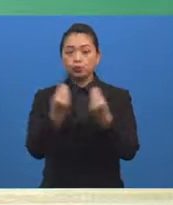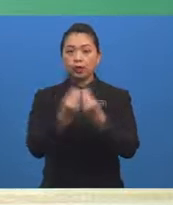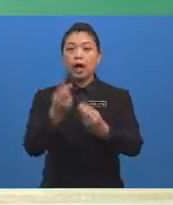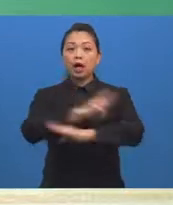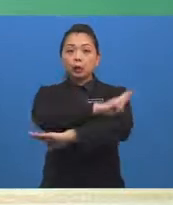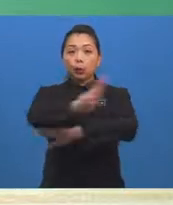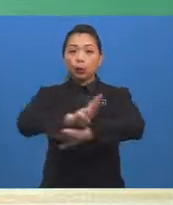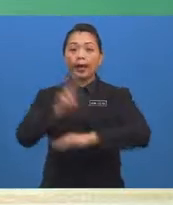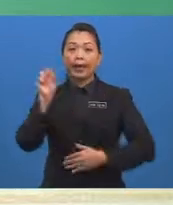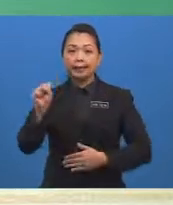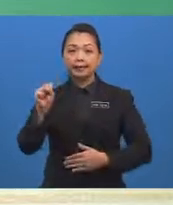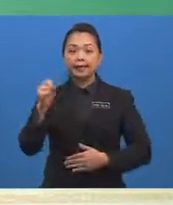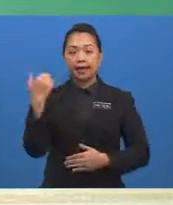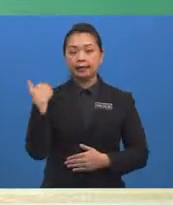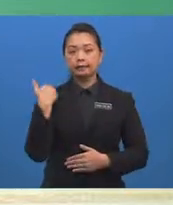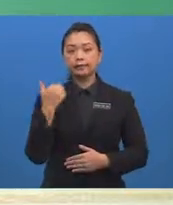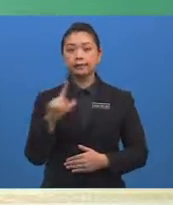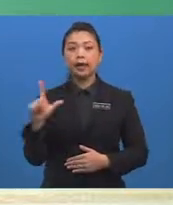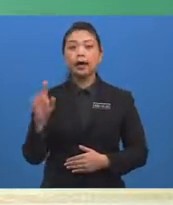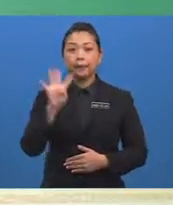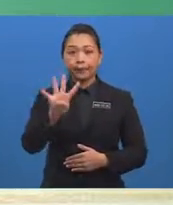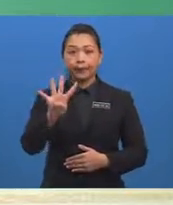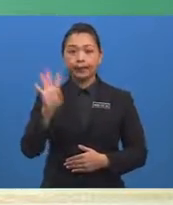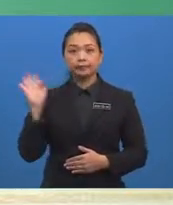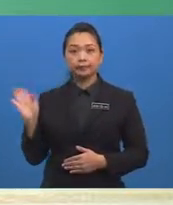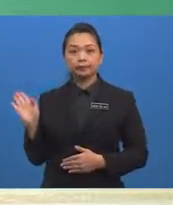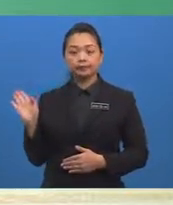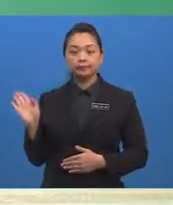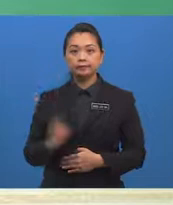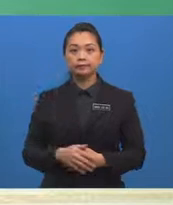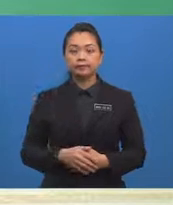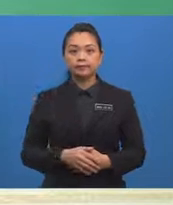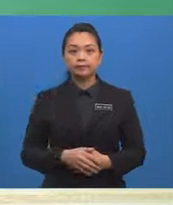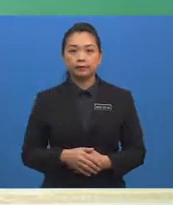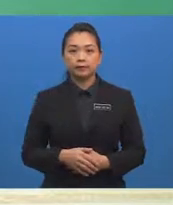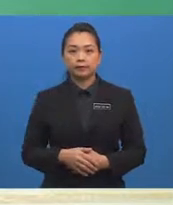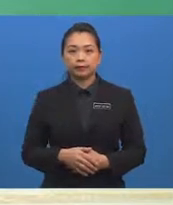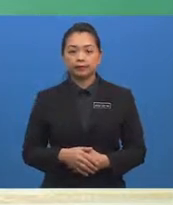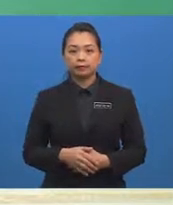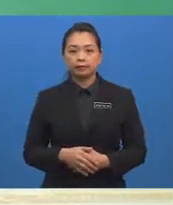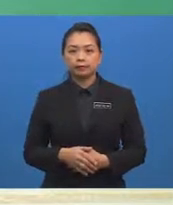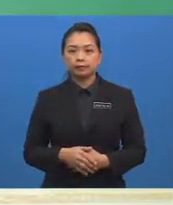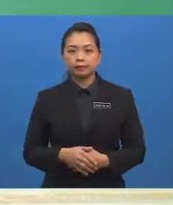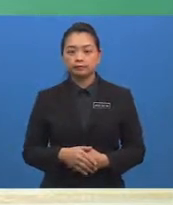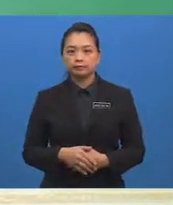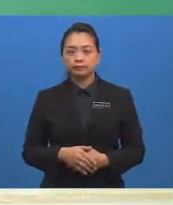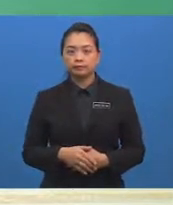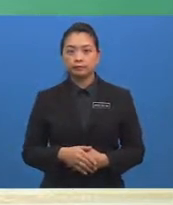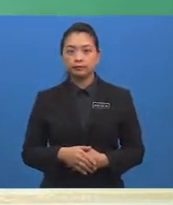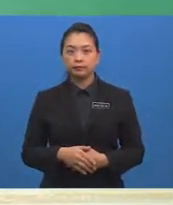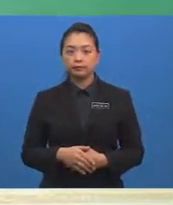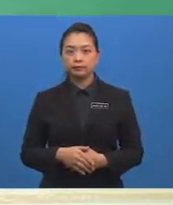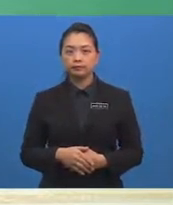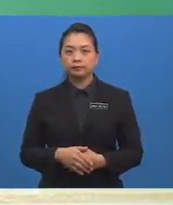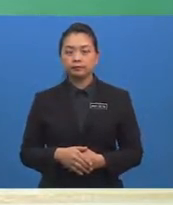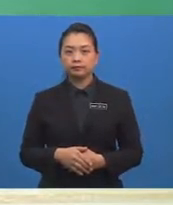diperolehi adalah empat Kesudahan Siti hadir lewat ke sekolah pada hari pertama dan